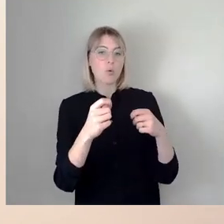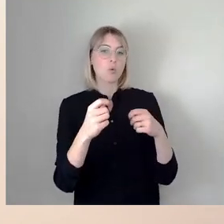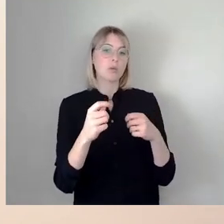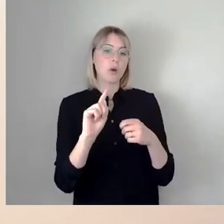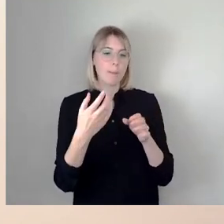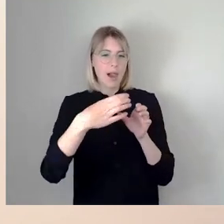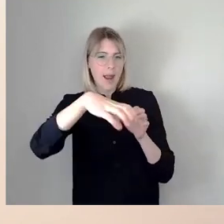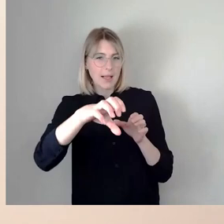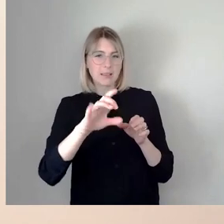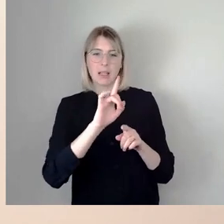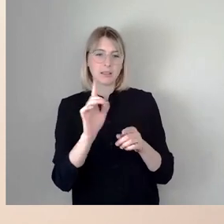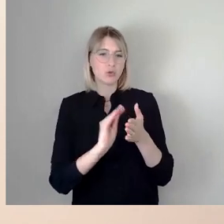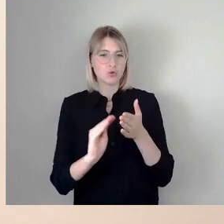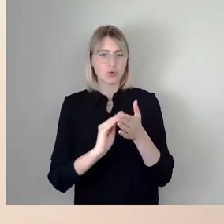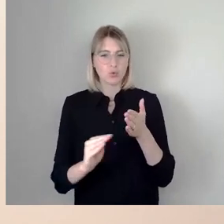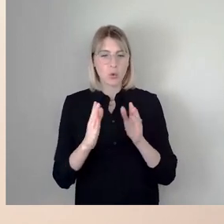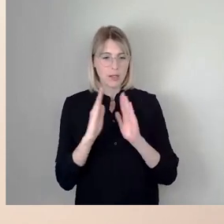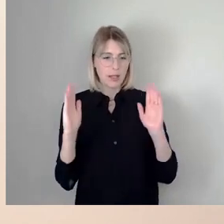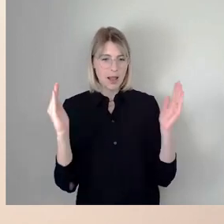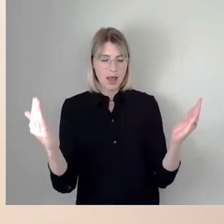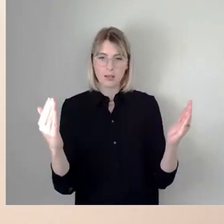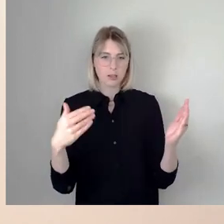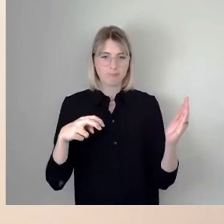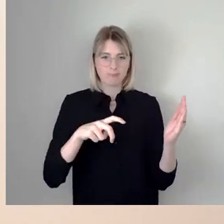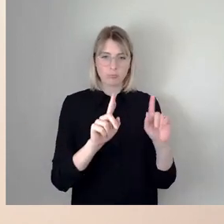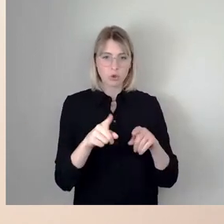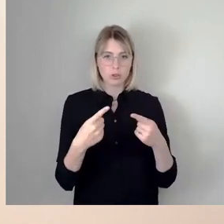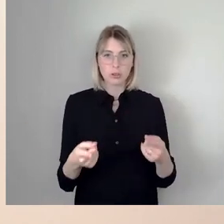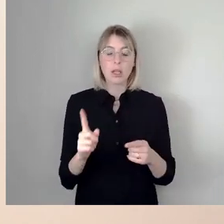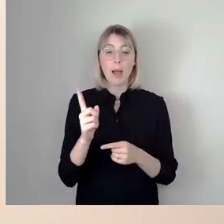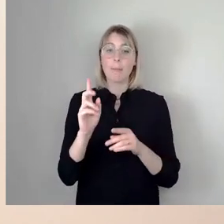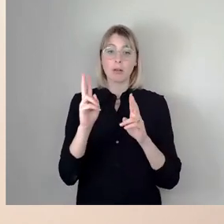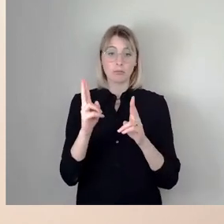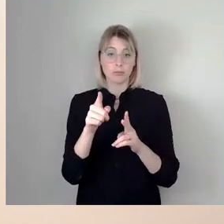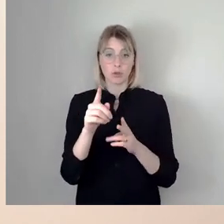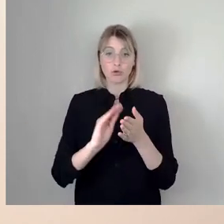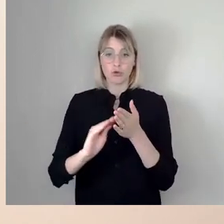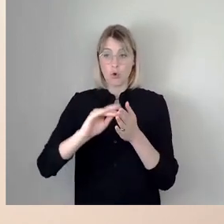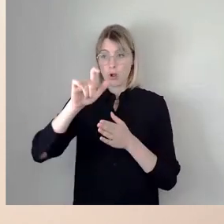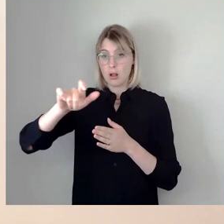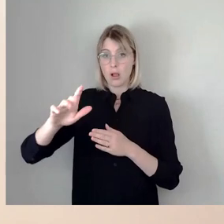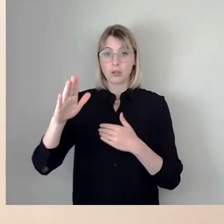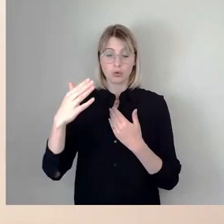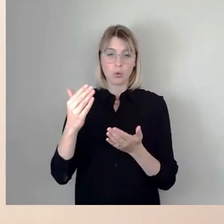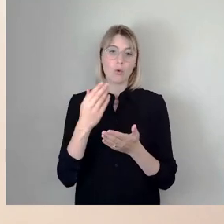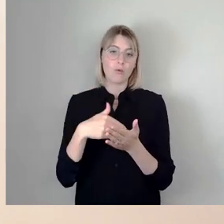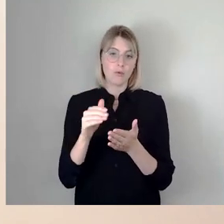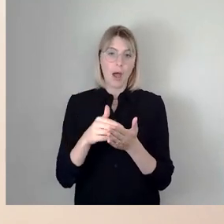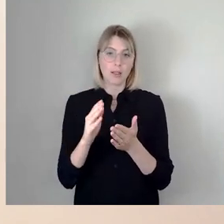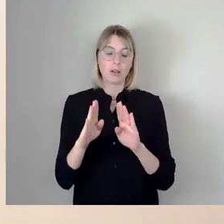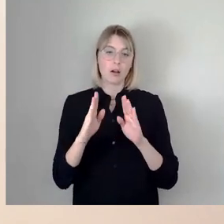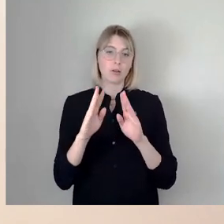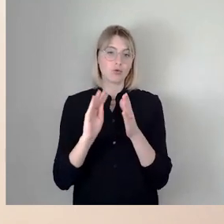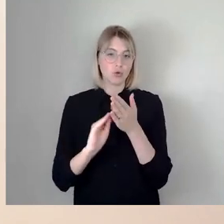die nicht über das Schulgelände müssen. Aber die Schüler, weil das gerade noch mal Herr Pinkert angesprochen hatte, die Schüler werden weiterhin über das Schulgelände